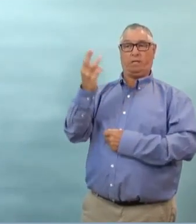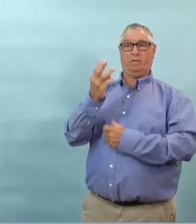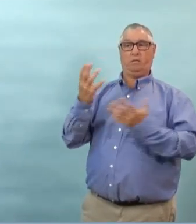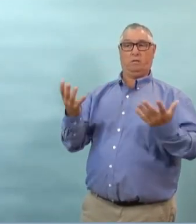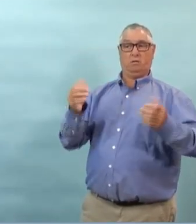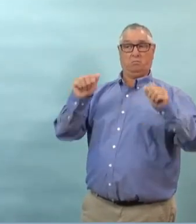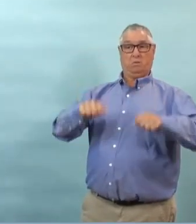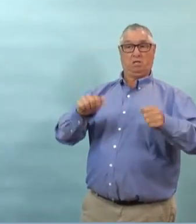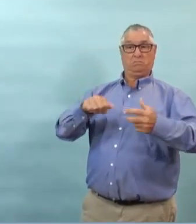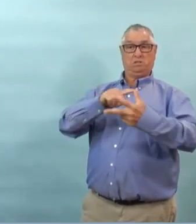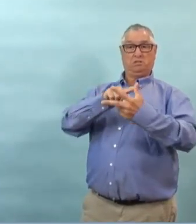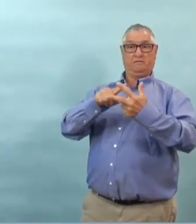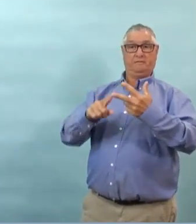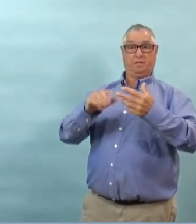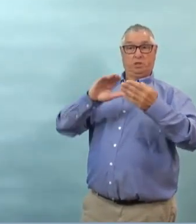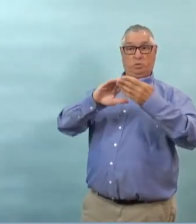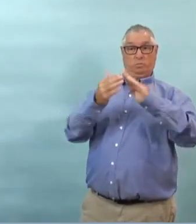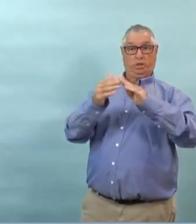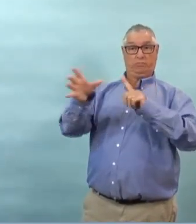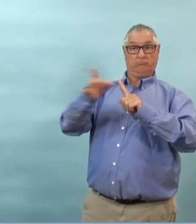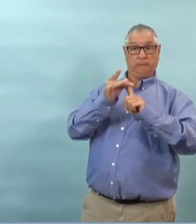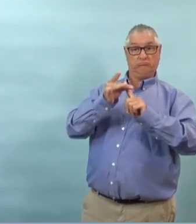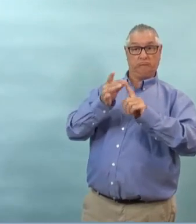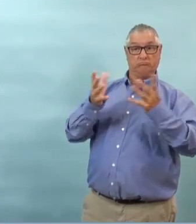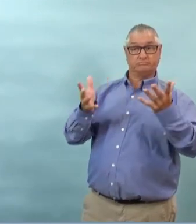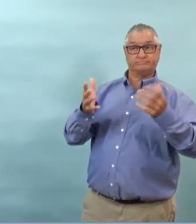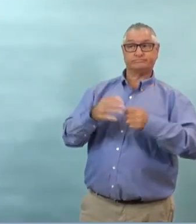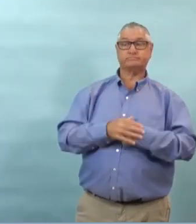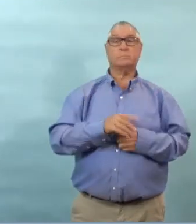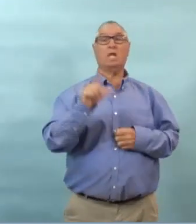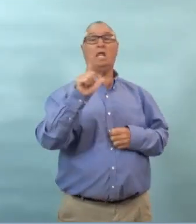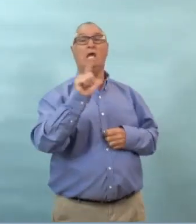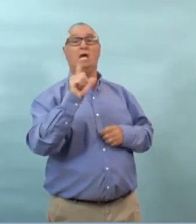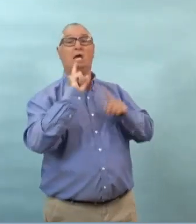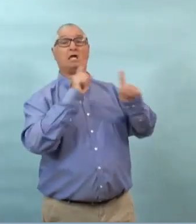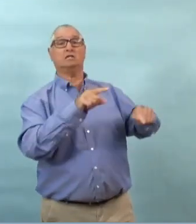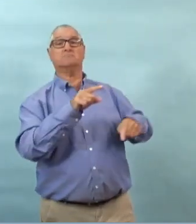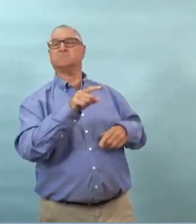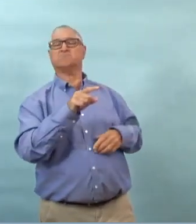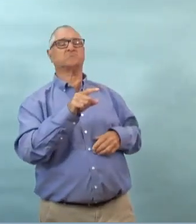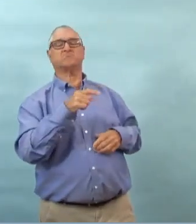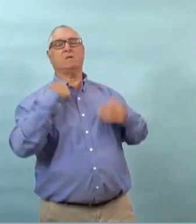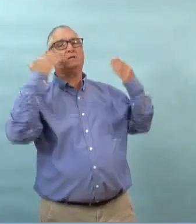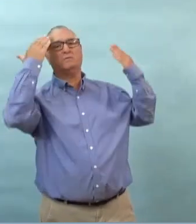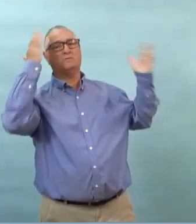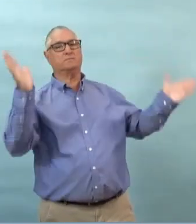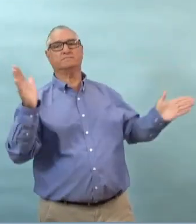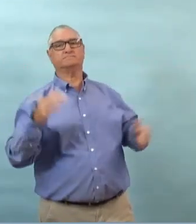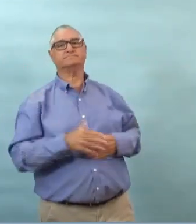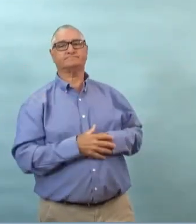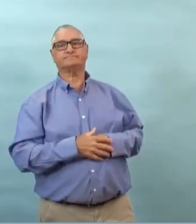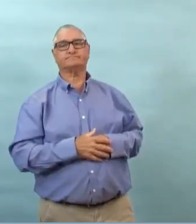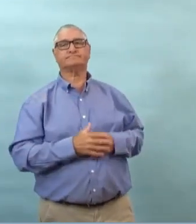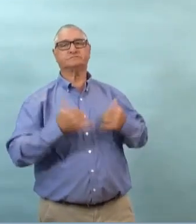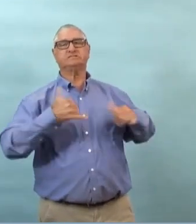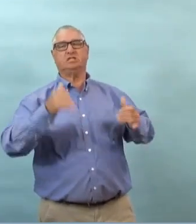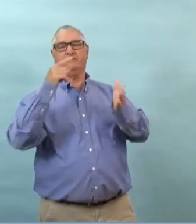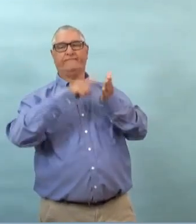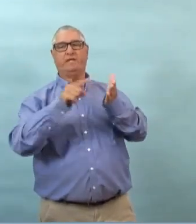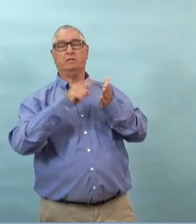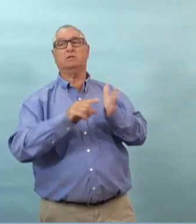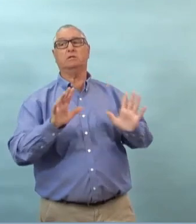deux sont probablement des la transmission communautaire ou non